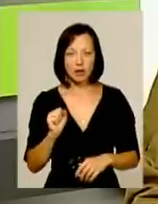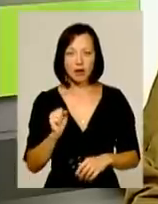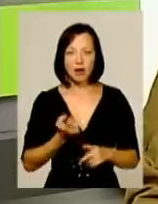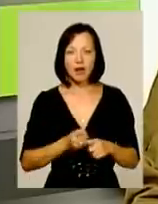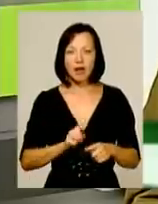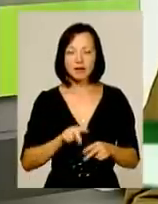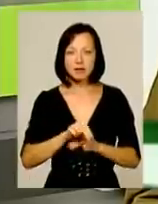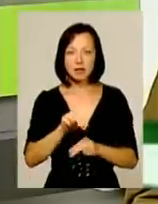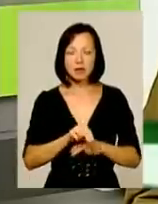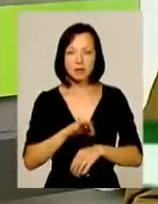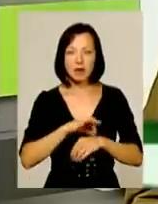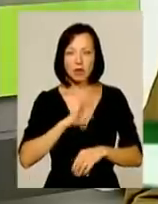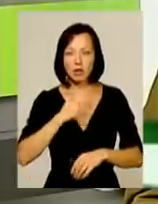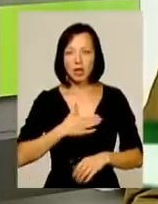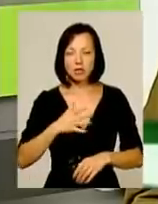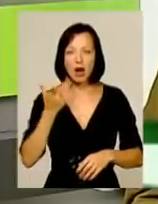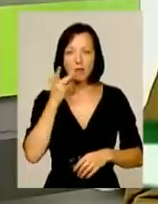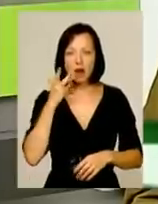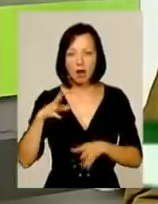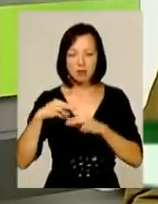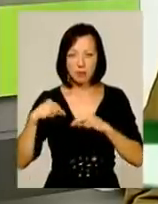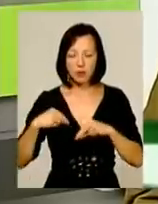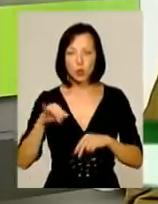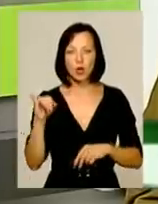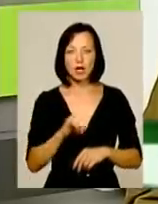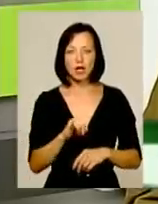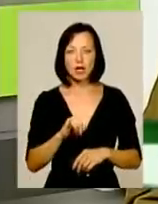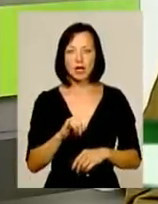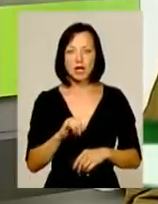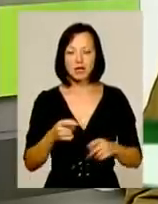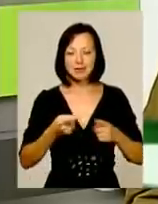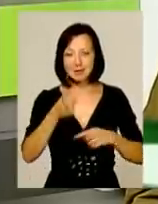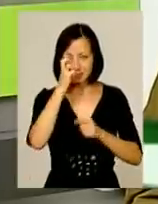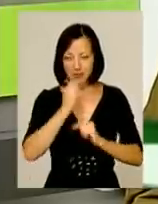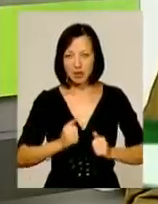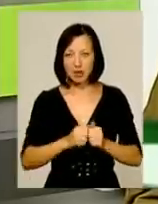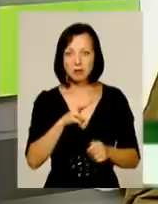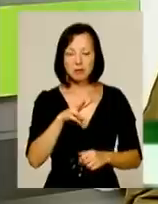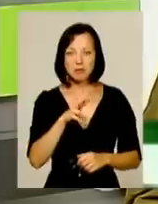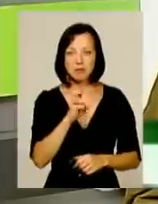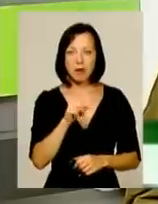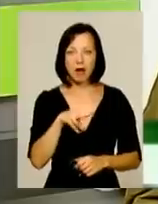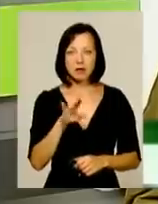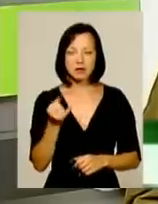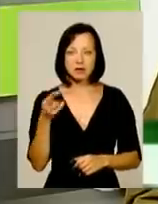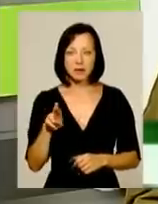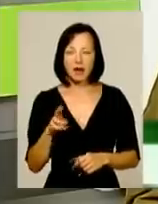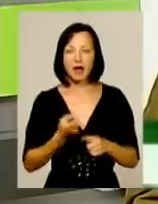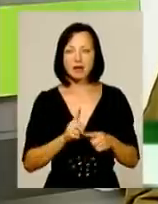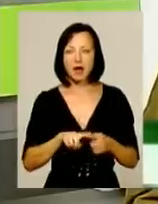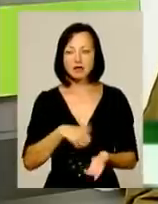Ось ці заняття проводять наші американські партнери і партнери з стран Балтії. Основна ціль цих